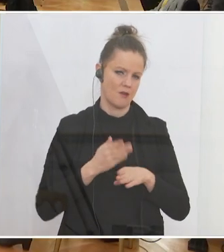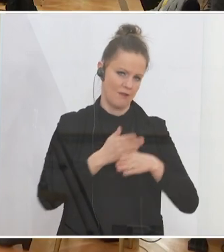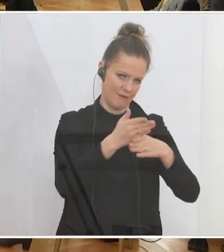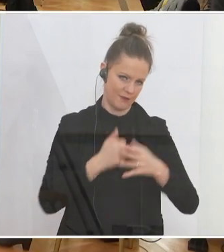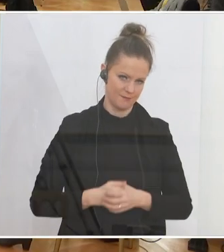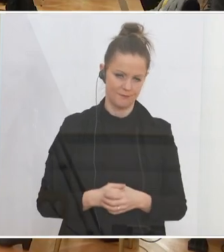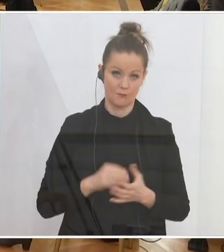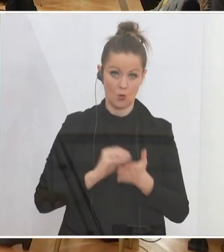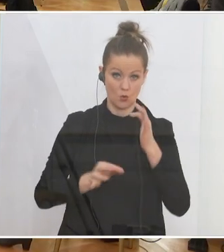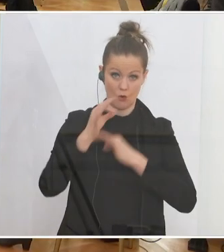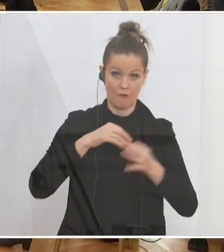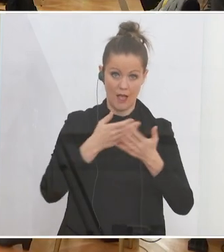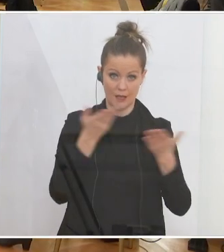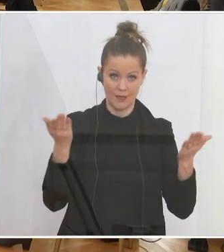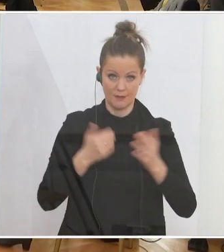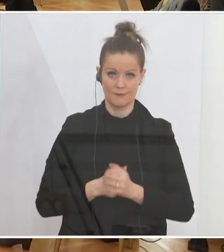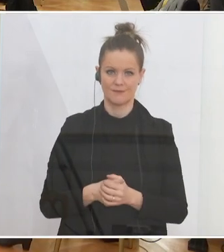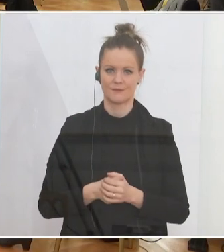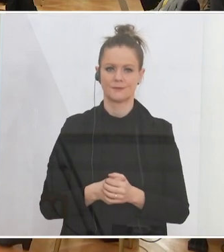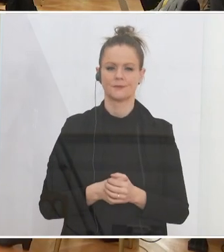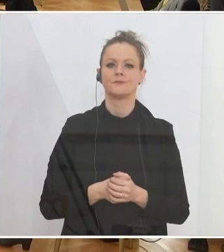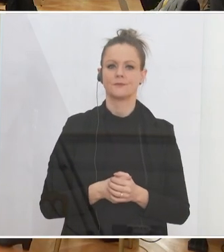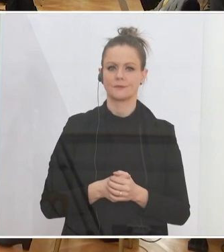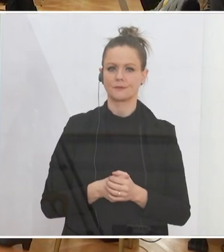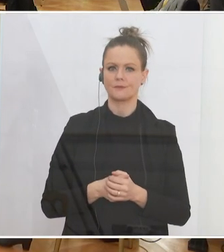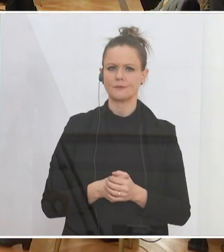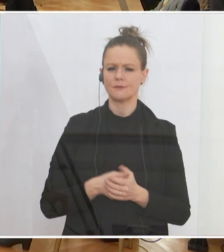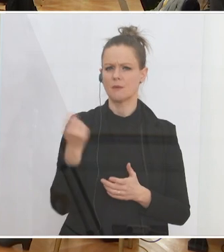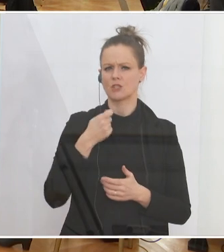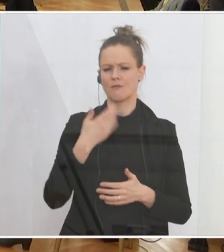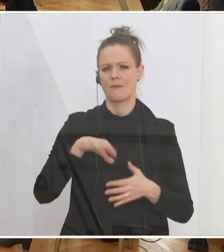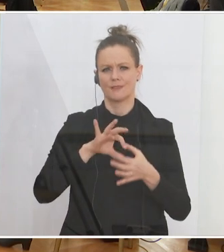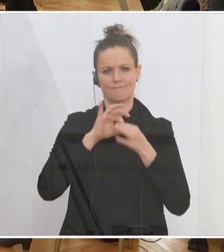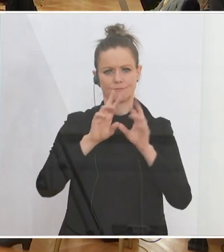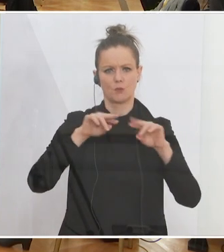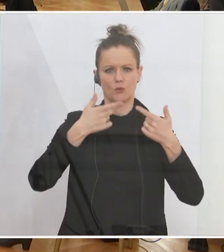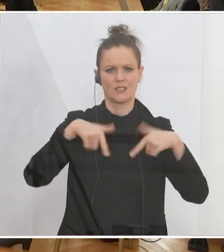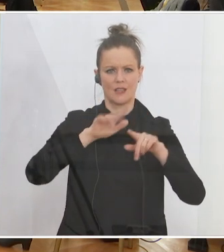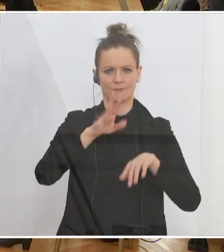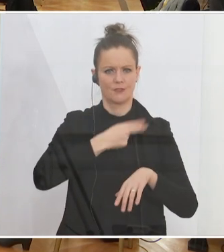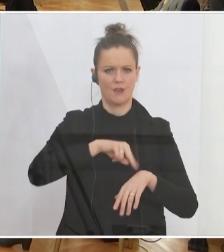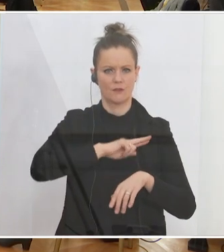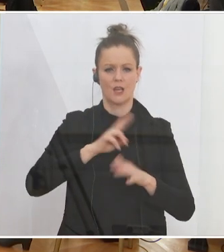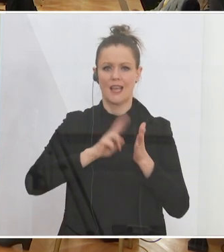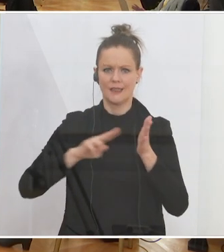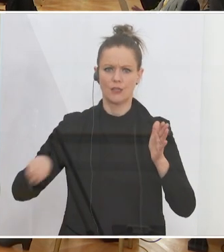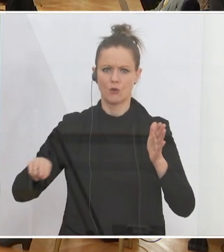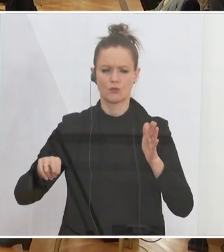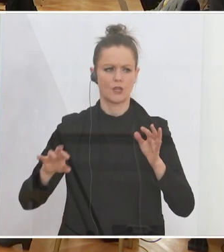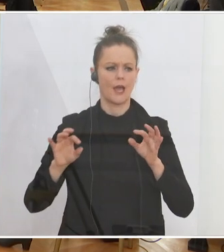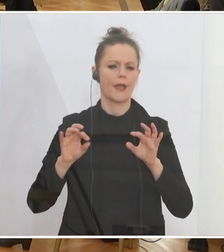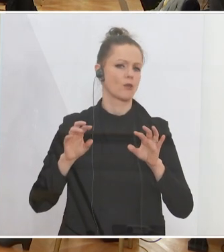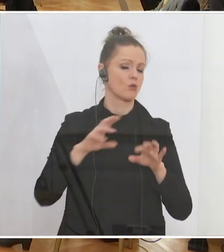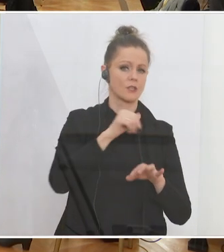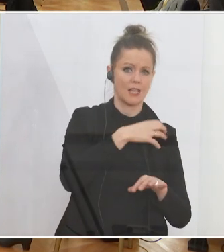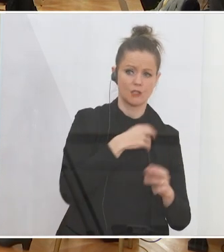Weitere Fragen? Ist ja die Bestrafung meistens Ländersache, wie hoch die Strafe ist. Niederösterreich anders als zum Beispiel